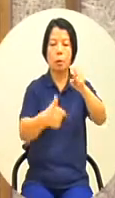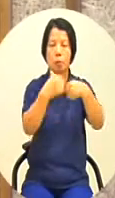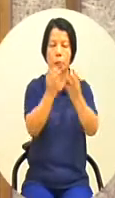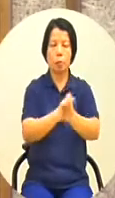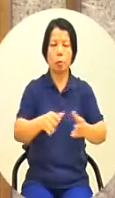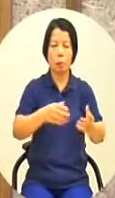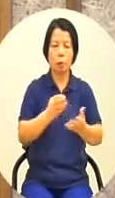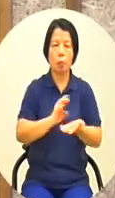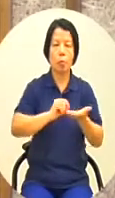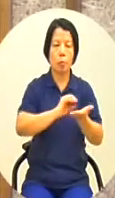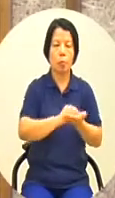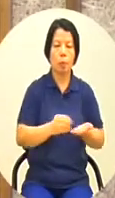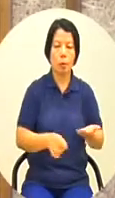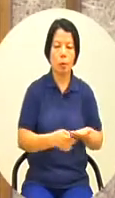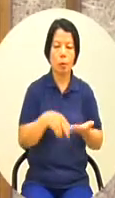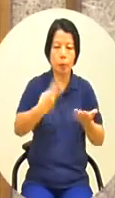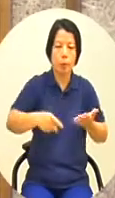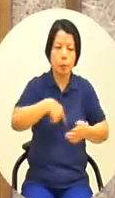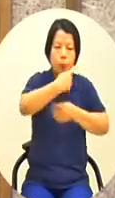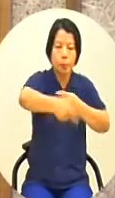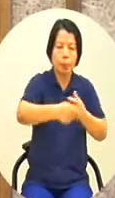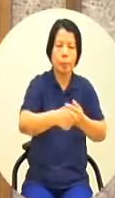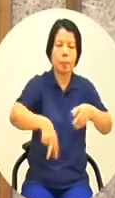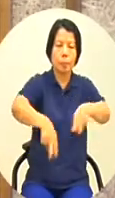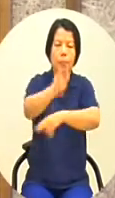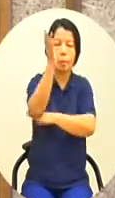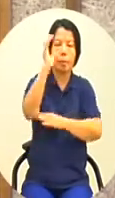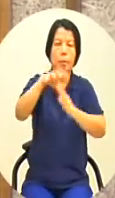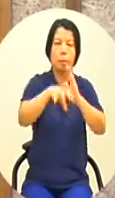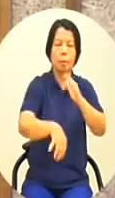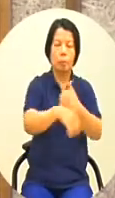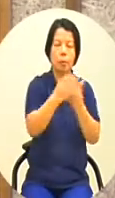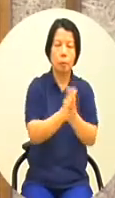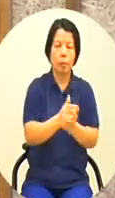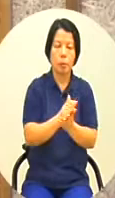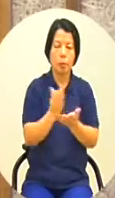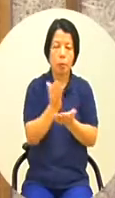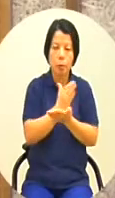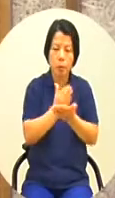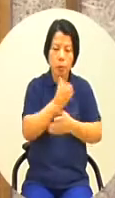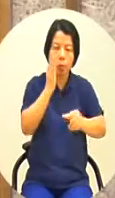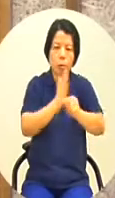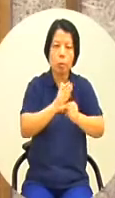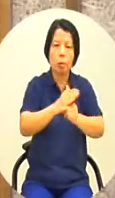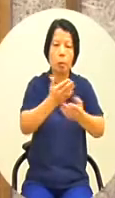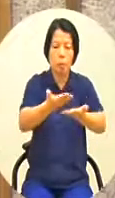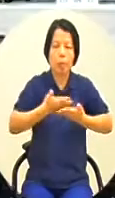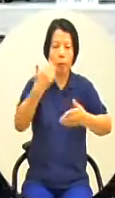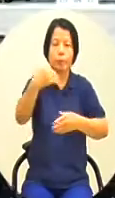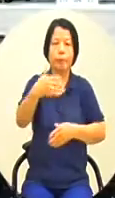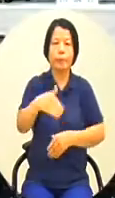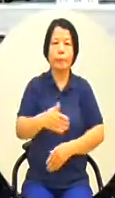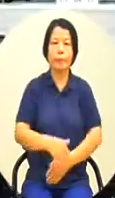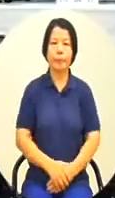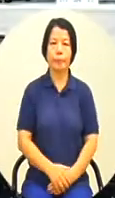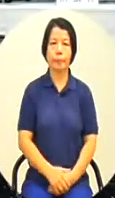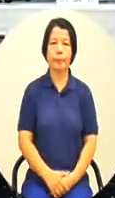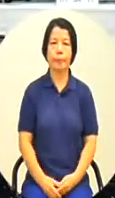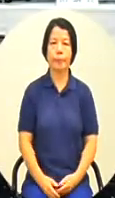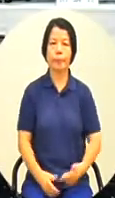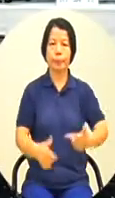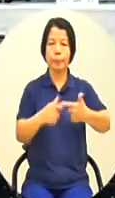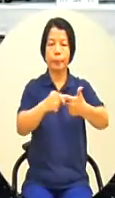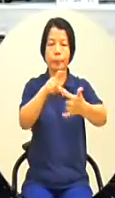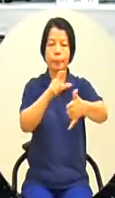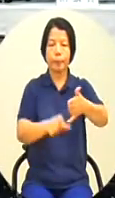報到行政院要請行政院核定目前在行政院審核當中尚未含復給本府第6案由